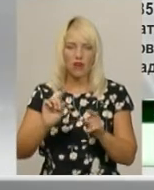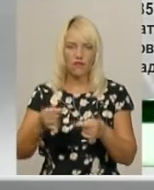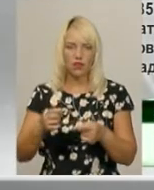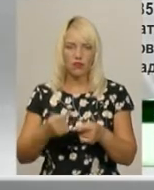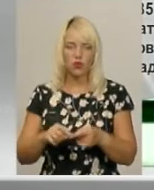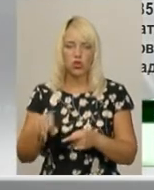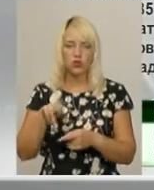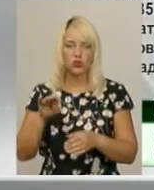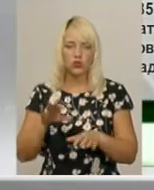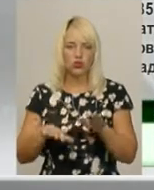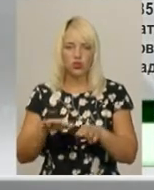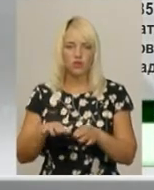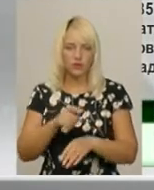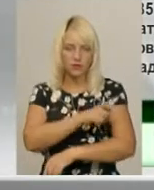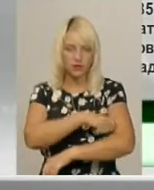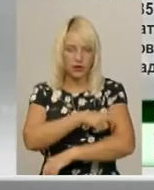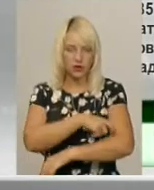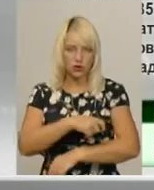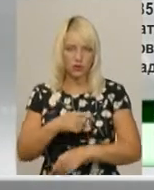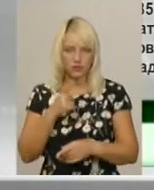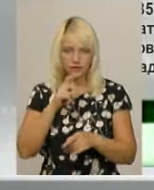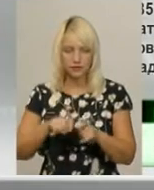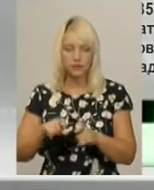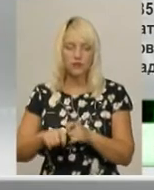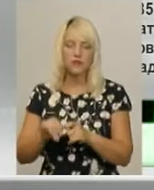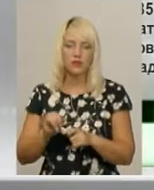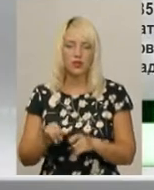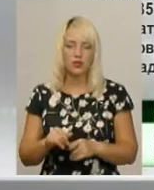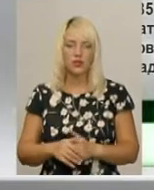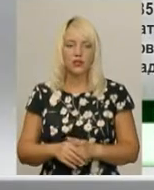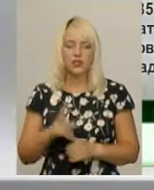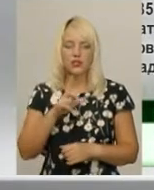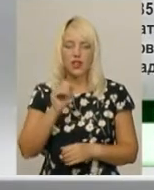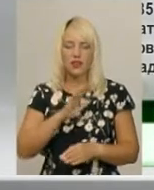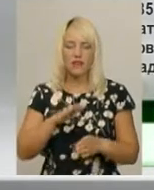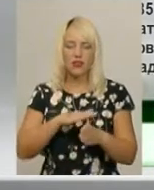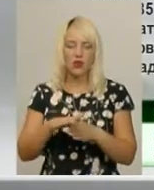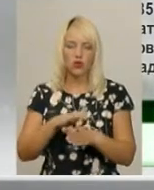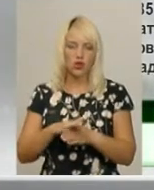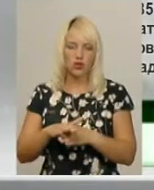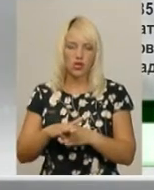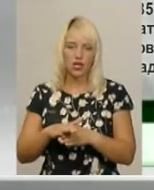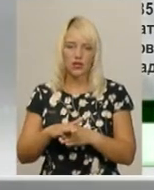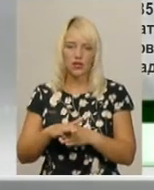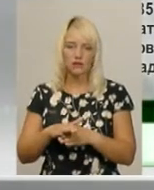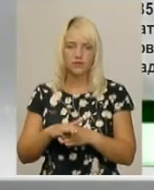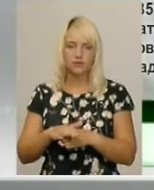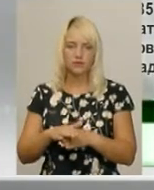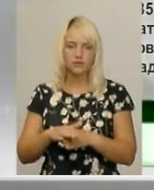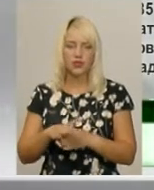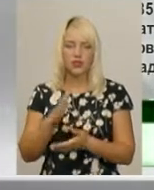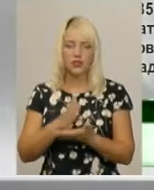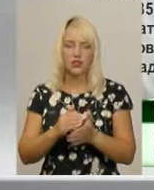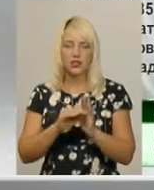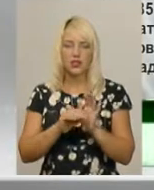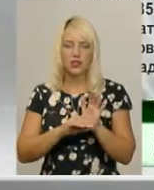правоохоронного органу, тобто патрульного поліції санківського, зокрема, так і все ж таки за невиконання законної вказівки пресінника «Укрсандеска». Є